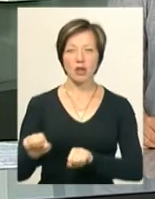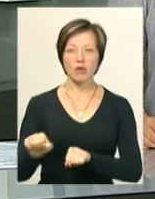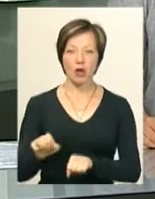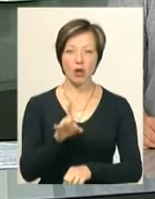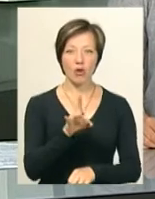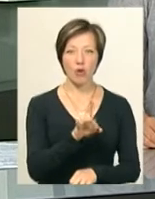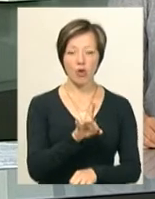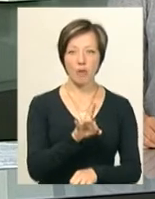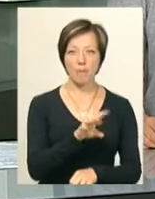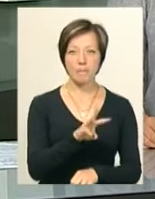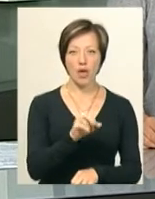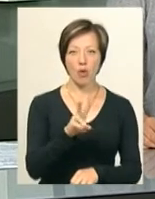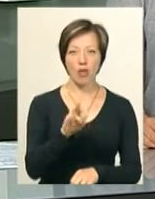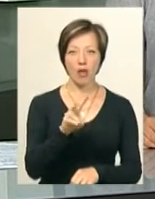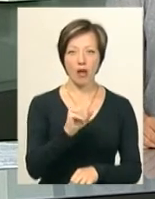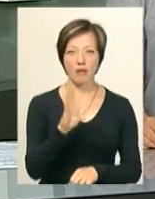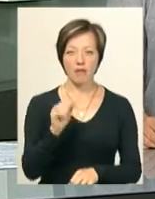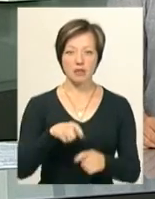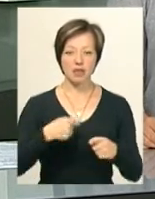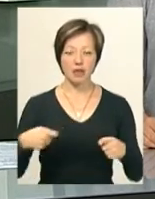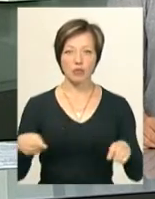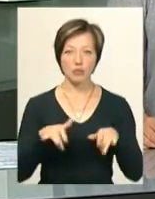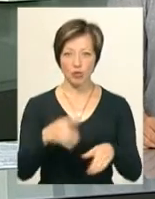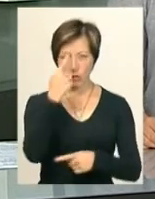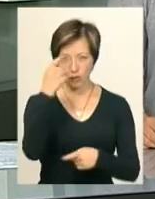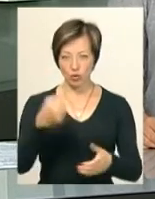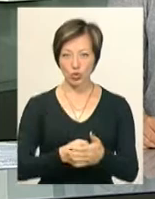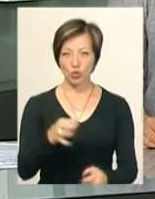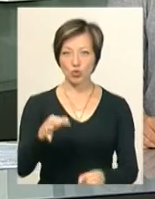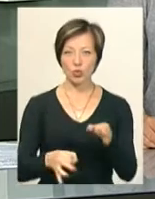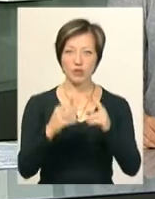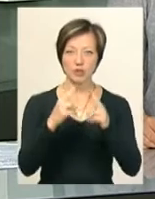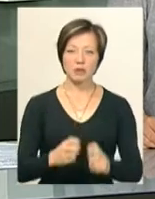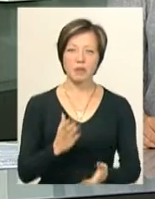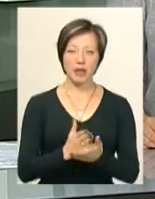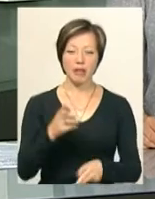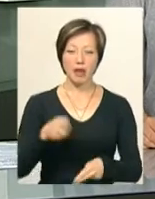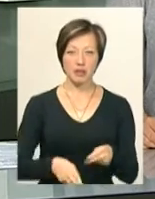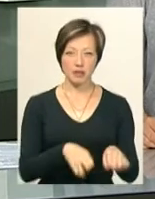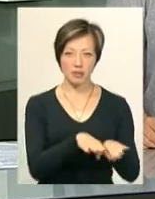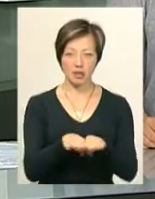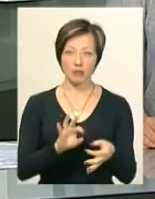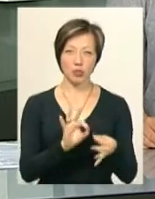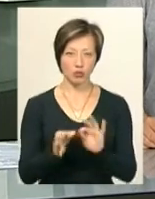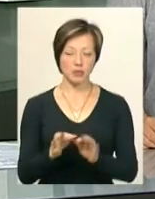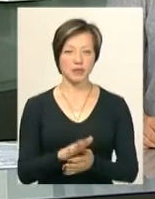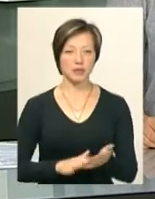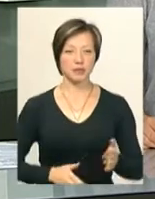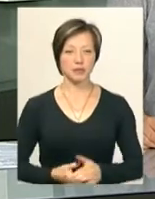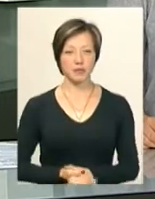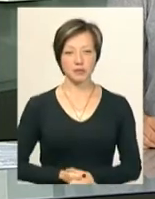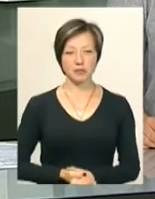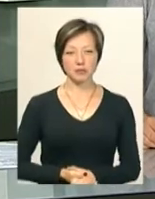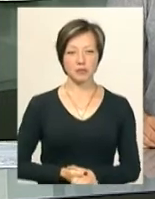Романа Миколаїва у затягнуванні справи. І повідомив, що досудове розслідування перебуває на кінцевій стадії. Подробиці розповість Ірина